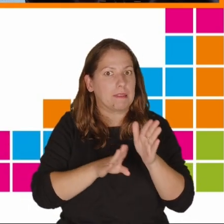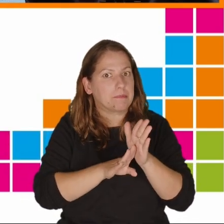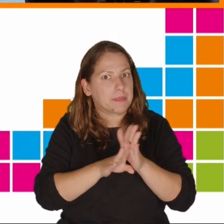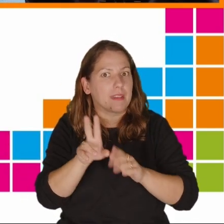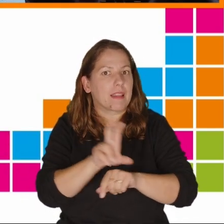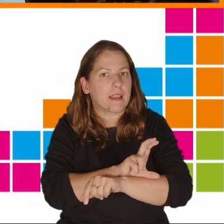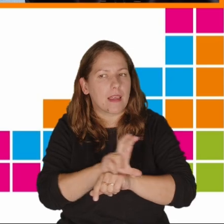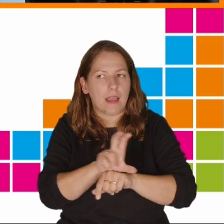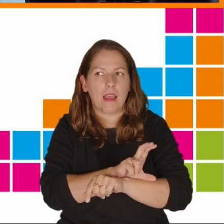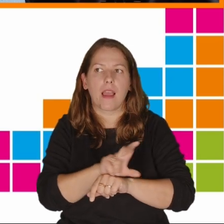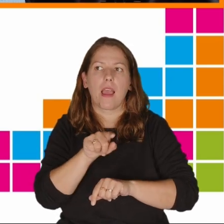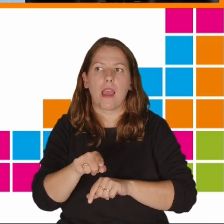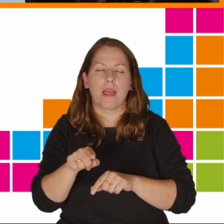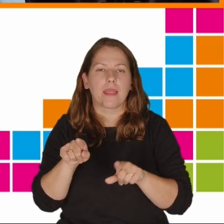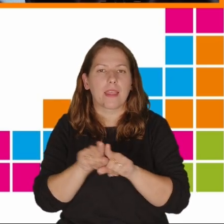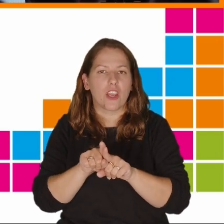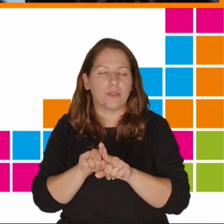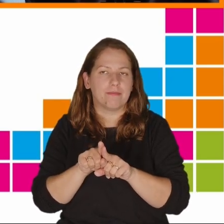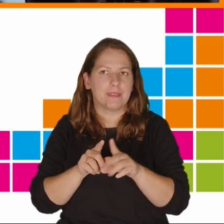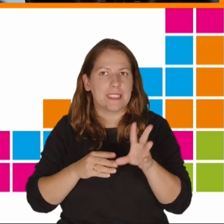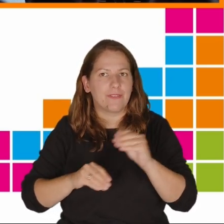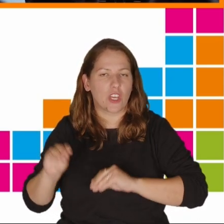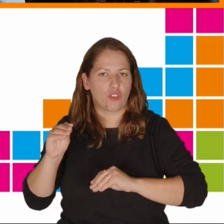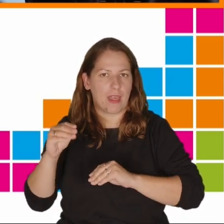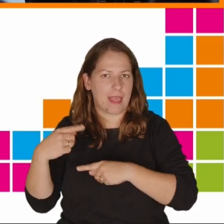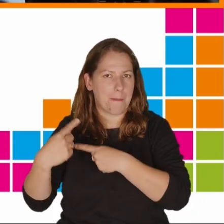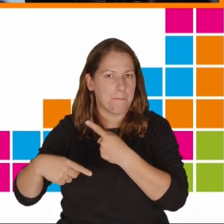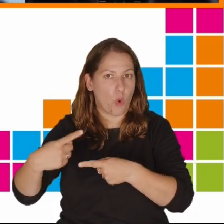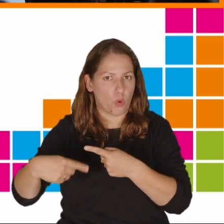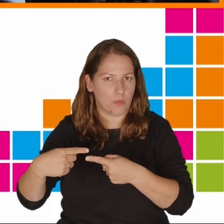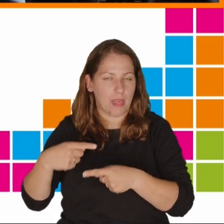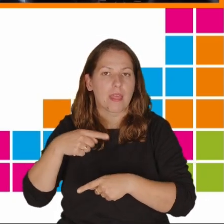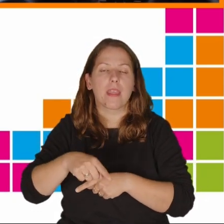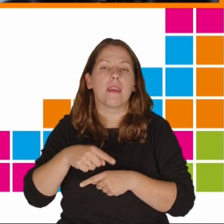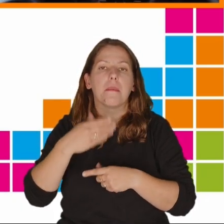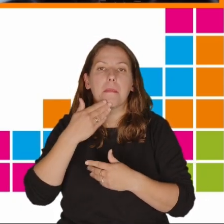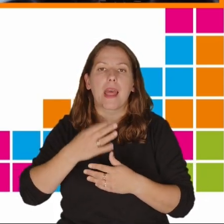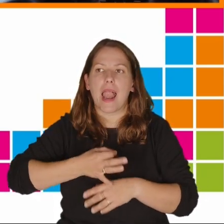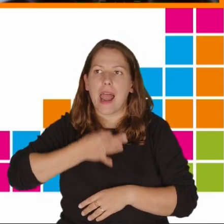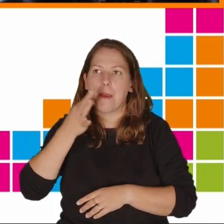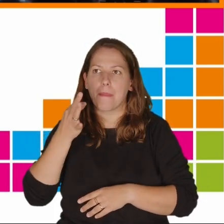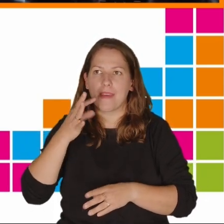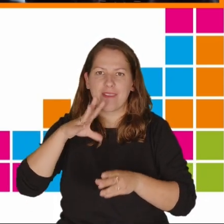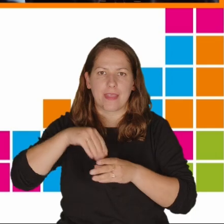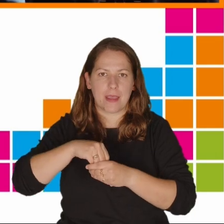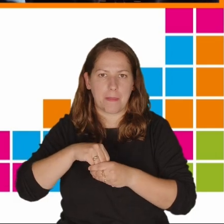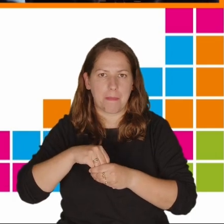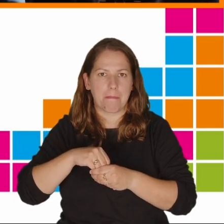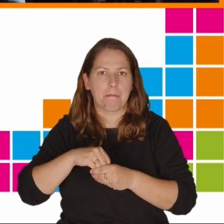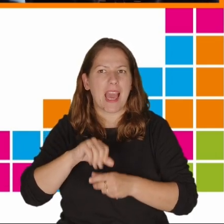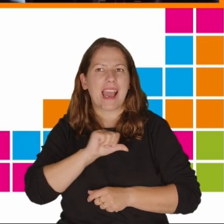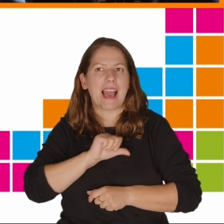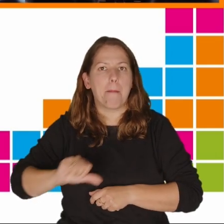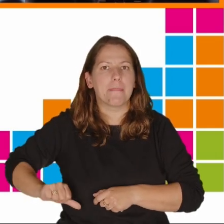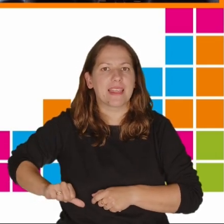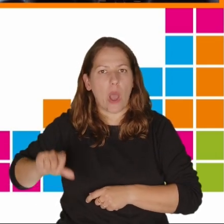sposobie na zwiększenie produktywności i narzędziu, które powoduje, że lepiej kumuluje się kapitał ludzki.